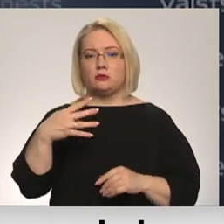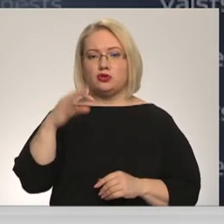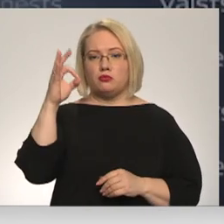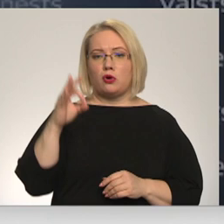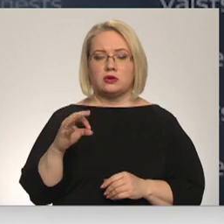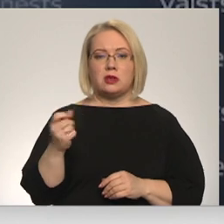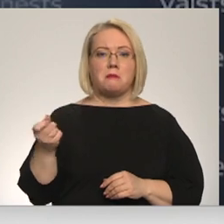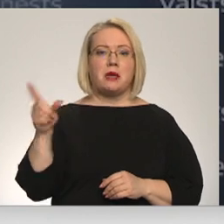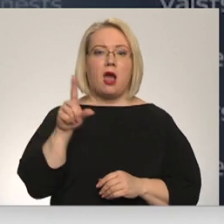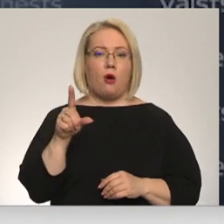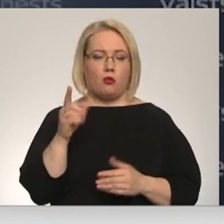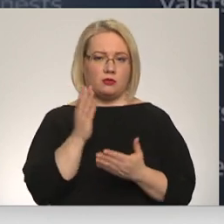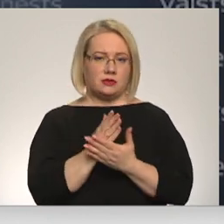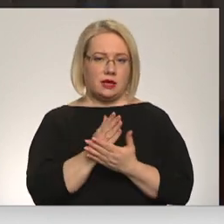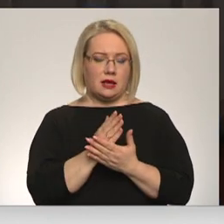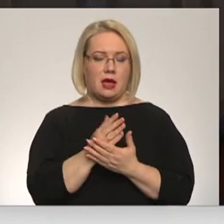pieaugums ir.